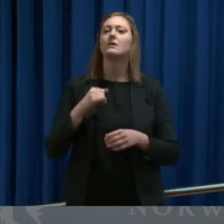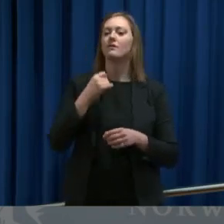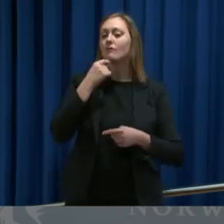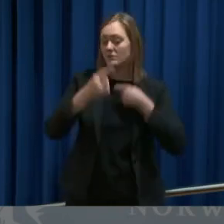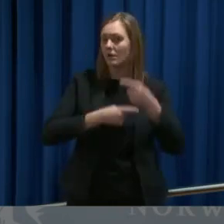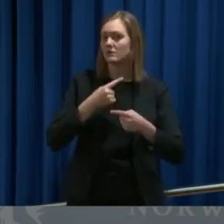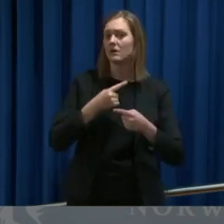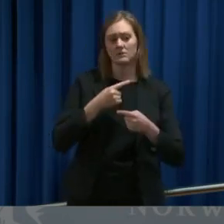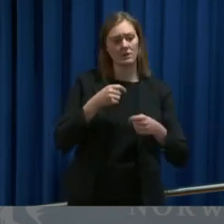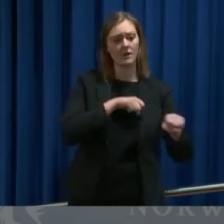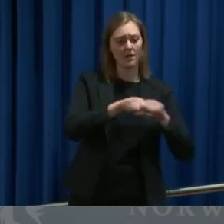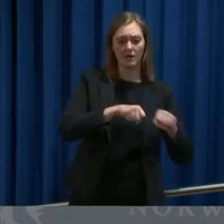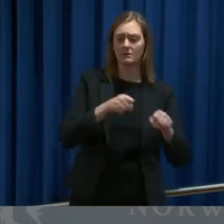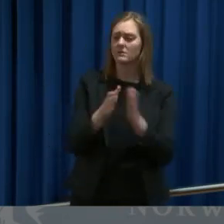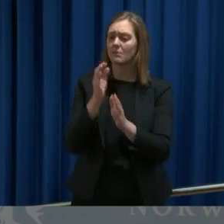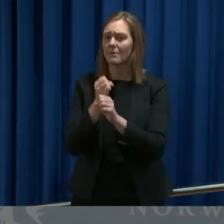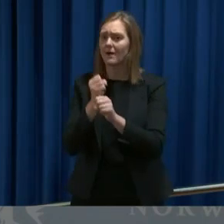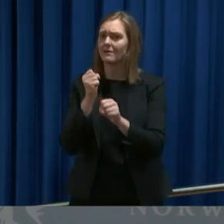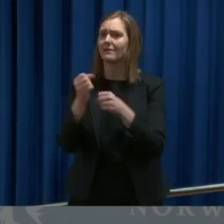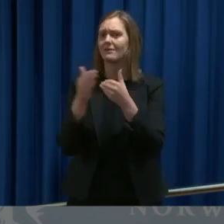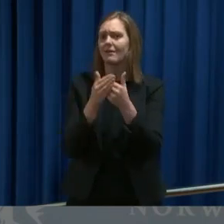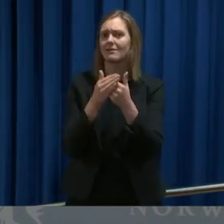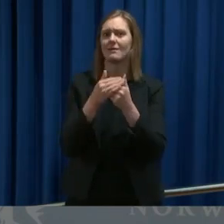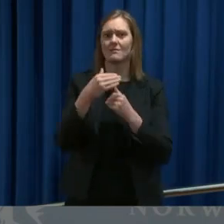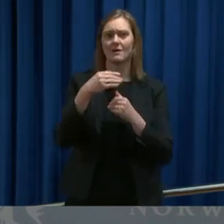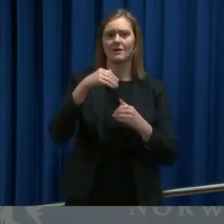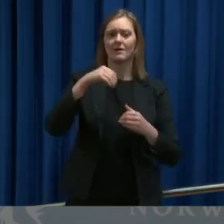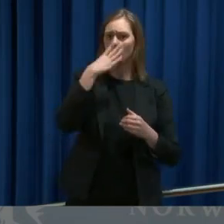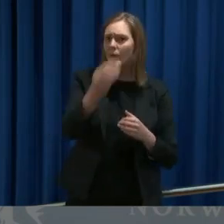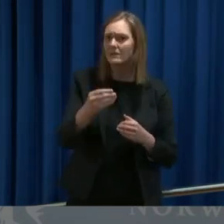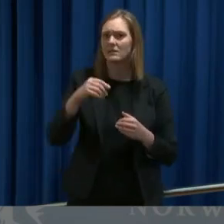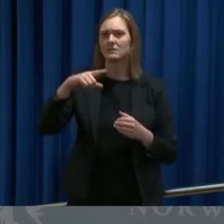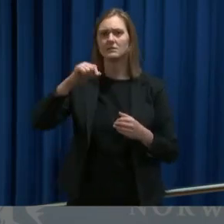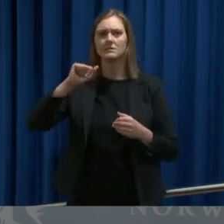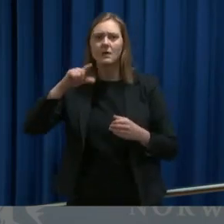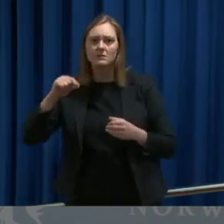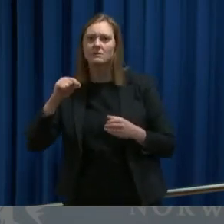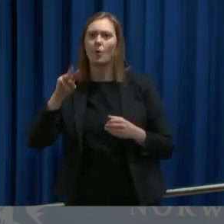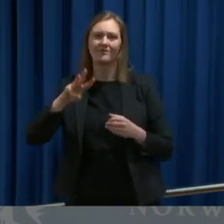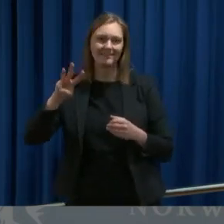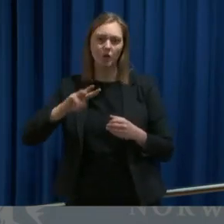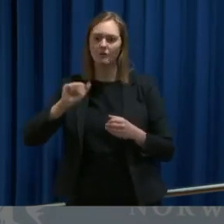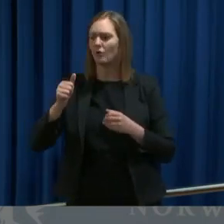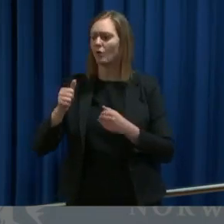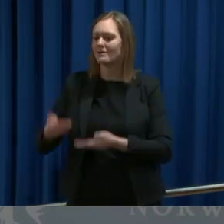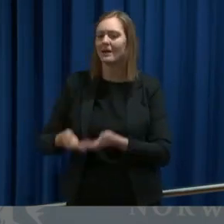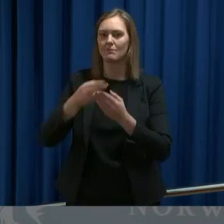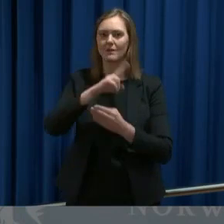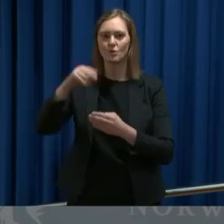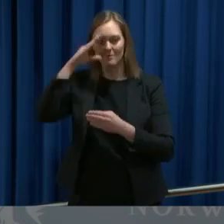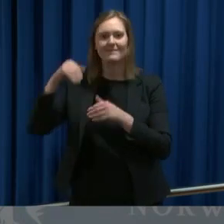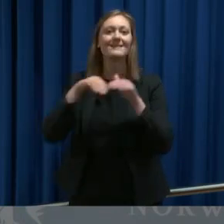med SAS, Norwegian og videre for å hjelpe nordmenn med å komme seg hjem. Og jeg har lyst til å takke